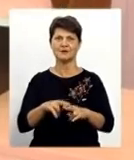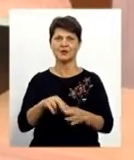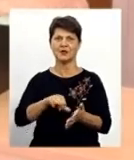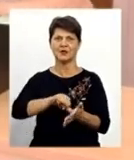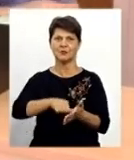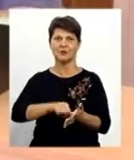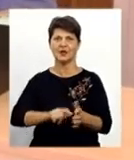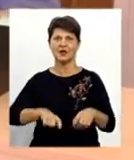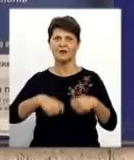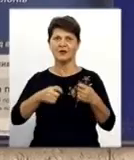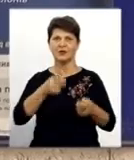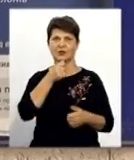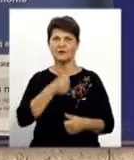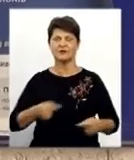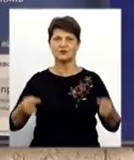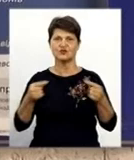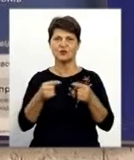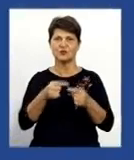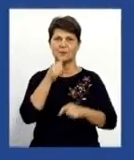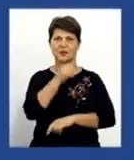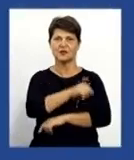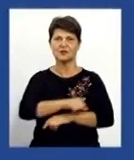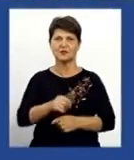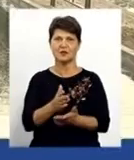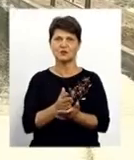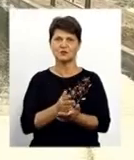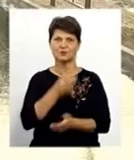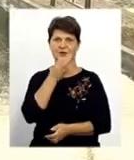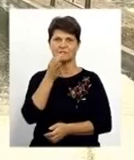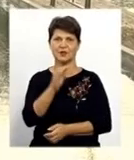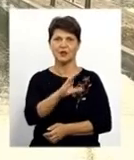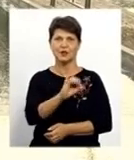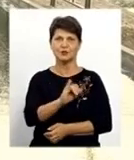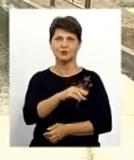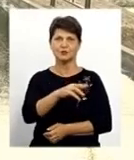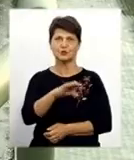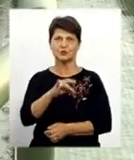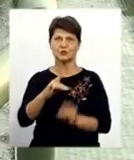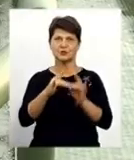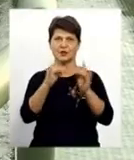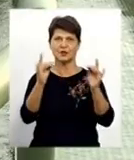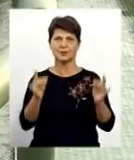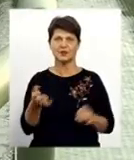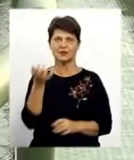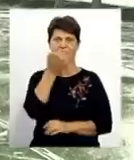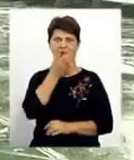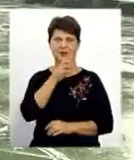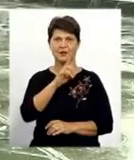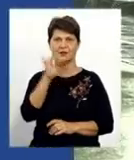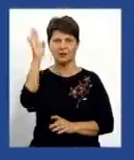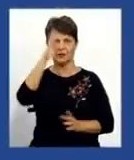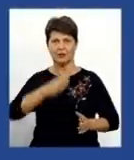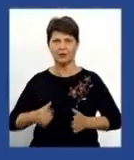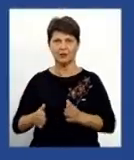Вінниці видають вчасно, запевняють у міграційній службі. У Сутисках відкрили міст через Південний Буг, який з'єднує дві сторони